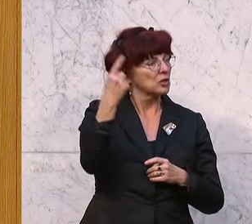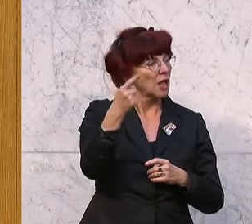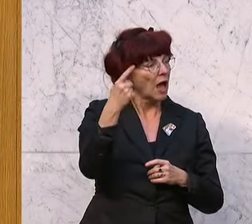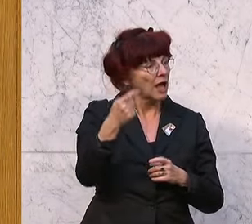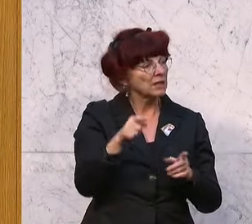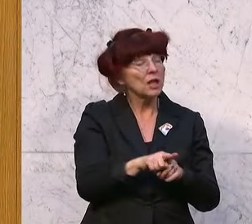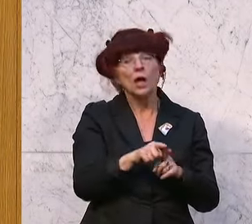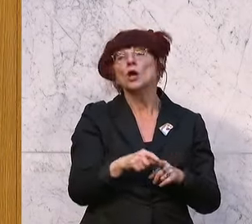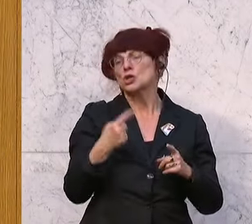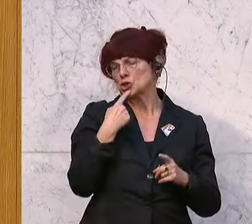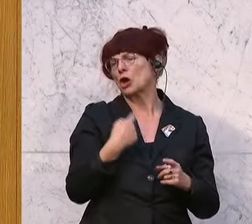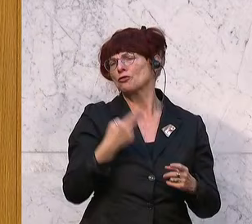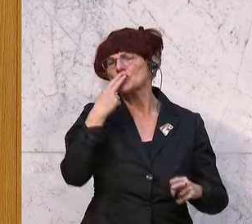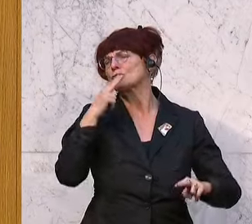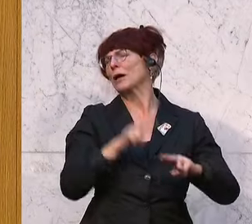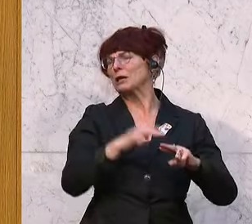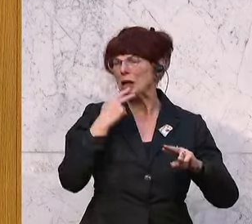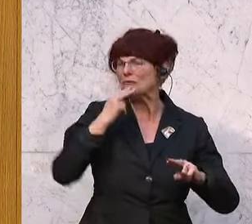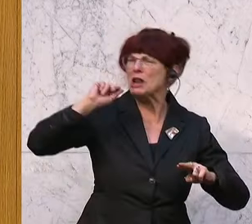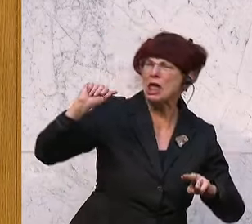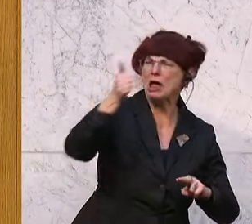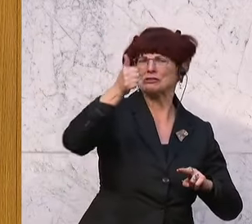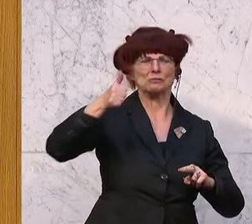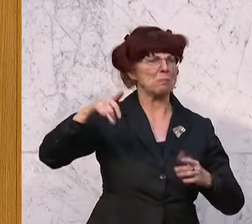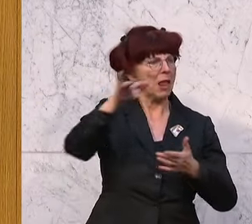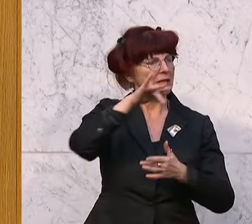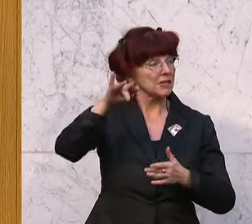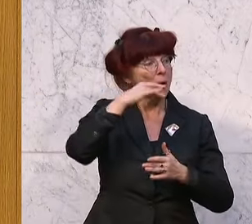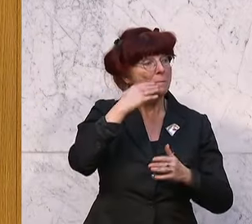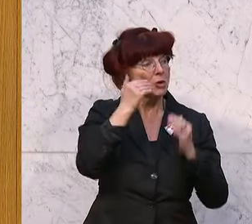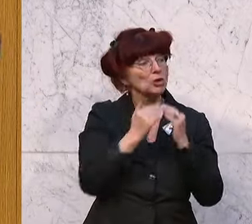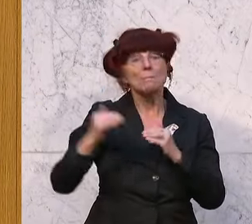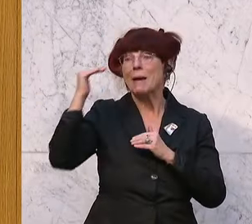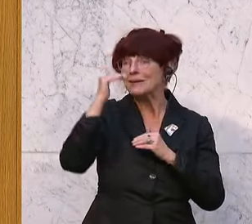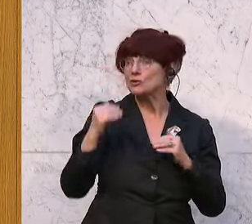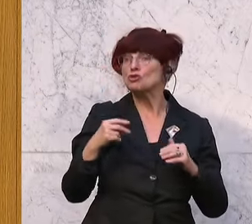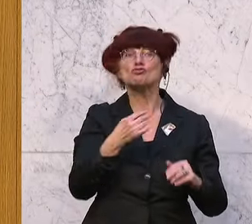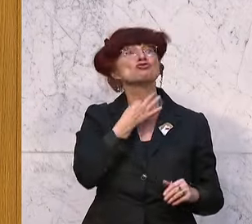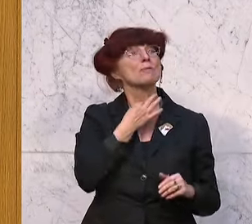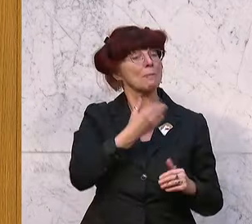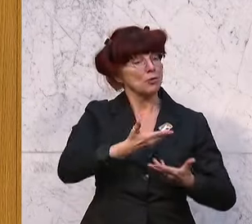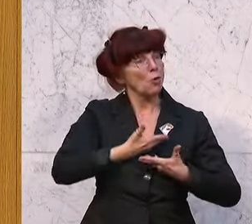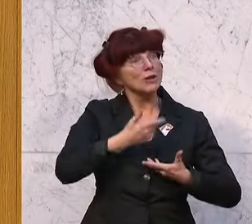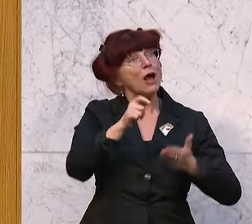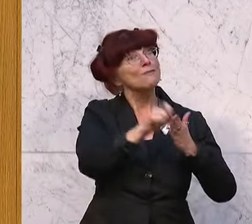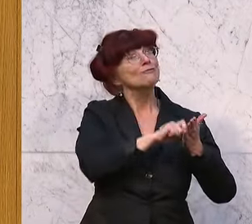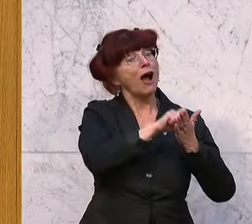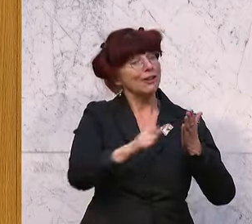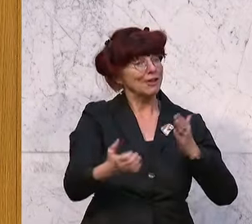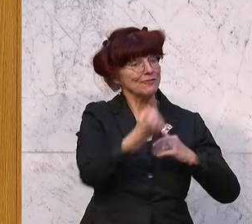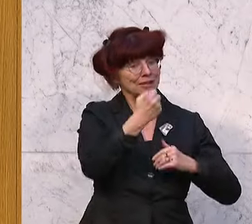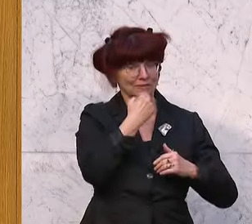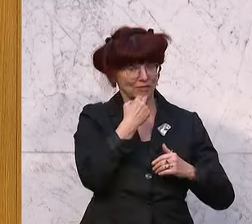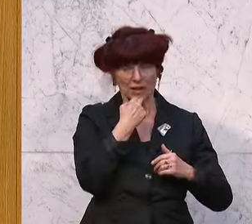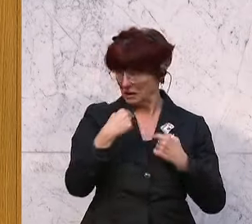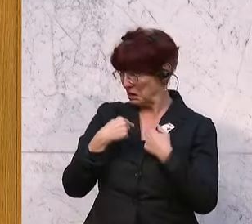genommen und dann hat er gesagt, Erster will er werden. Das heißt, die allermeisten Stimmen will ich haben und ich will die Wahl gewinnen und das war nicht ich,